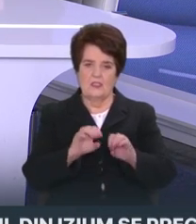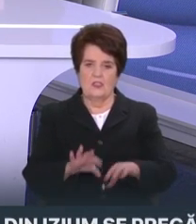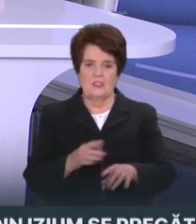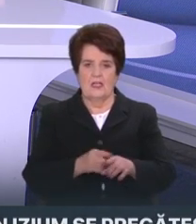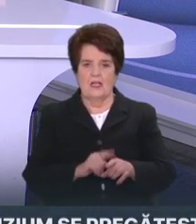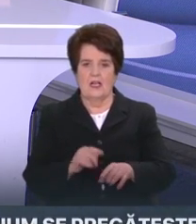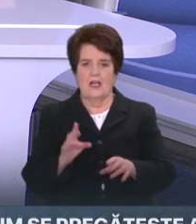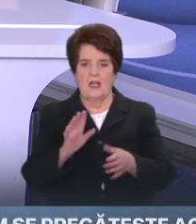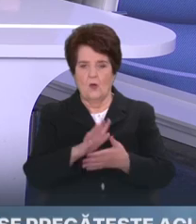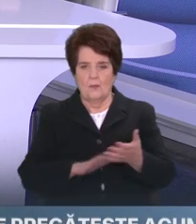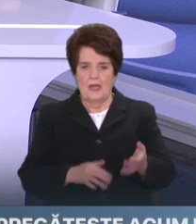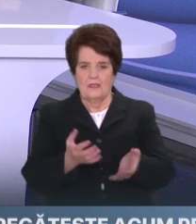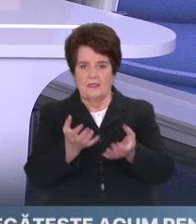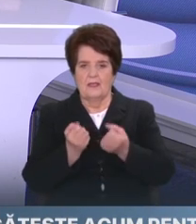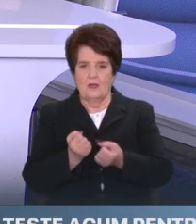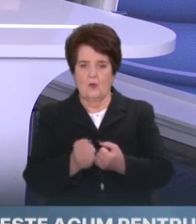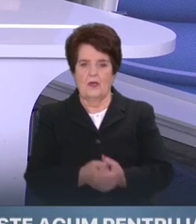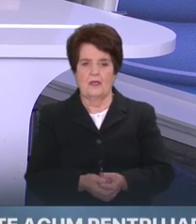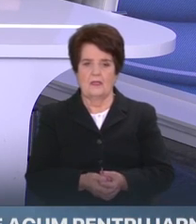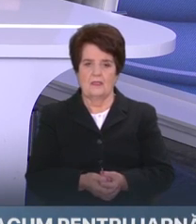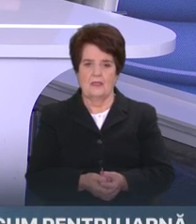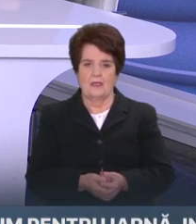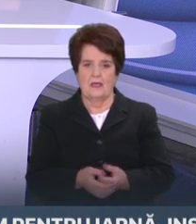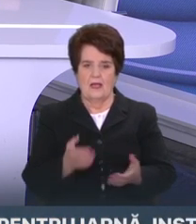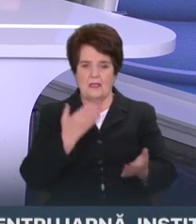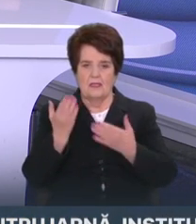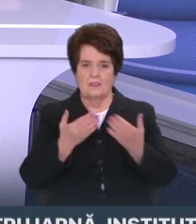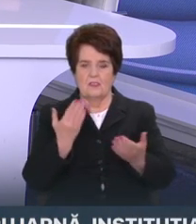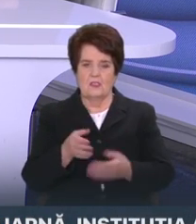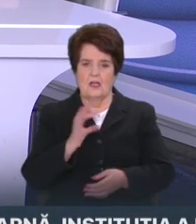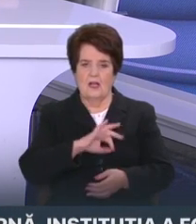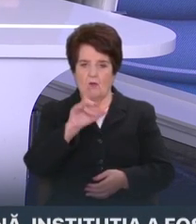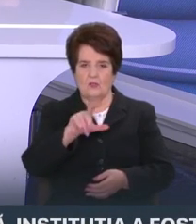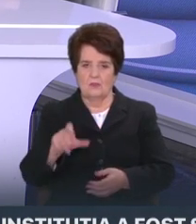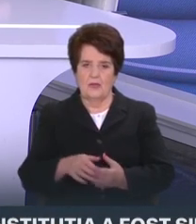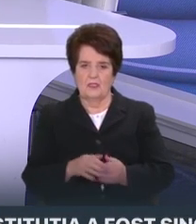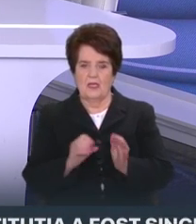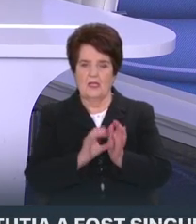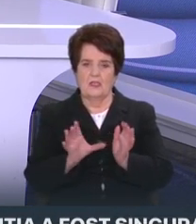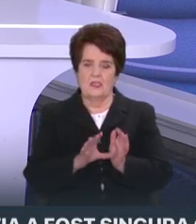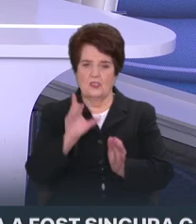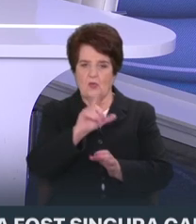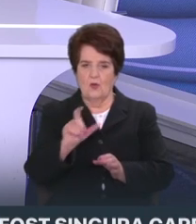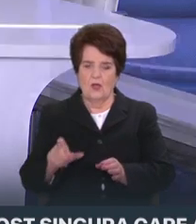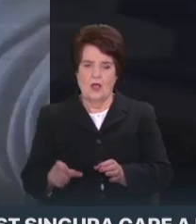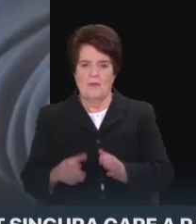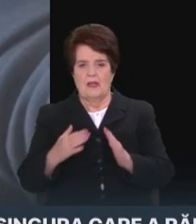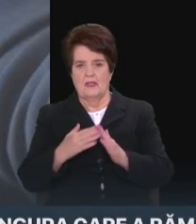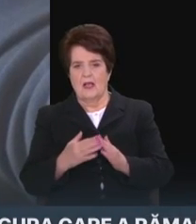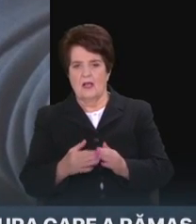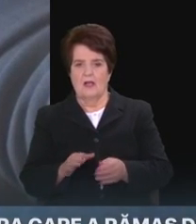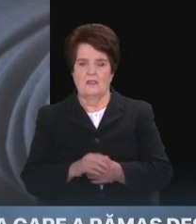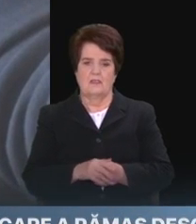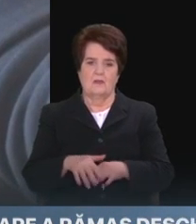urmează să le luați. Să ne adresăm la consumatorii din energie electrică, casnici, non-casnici, comerciali, instituții